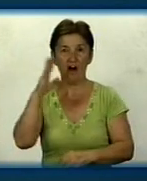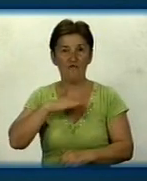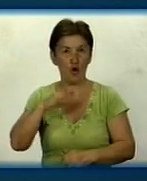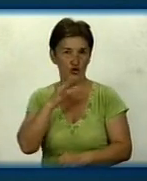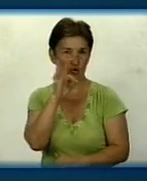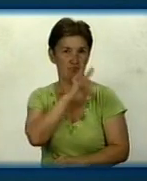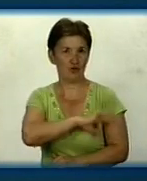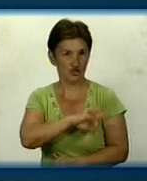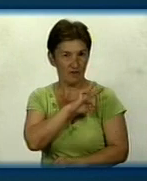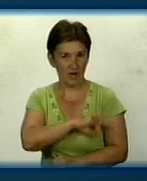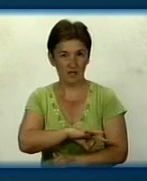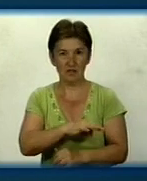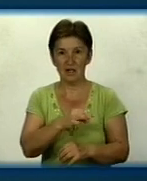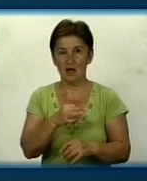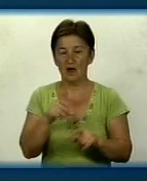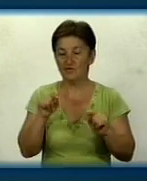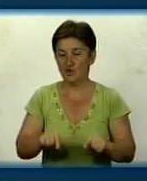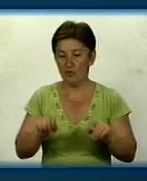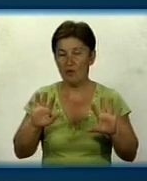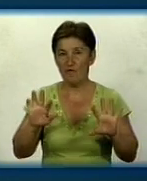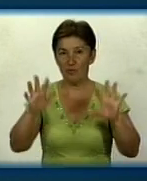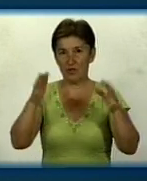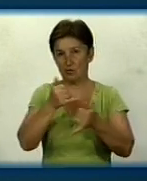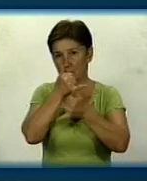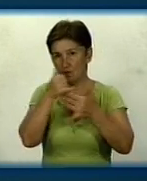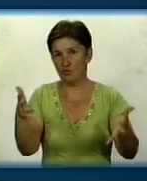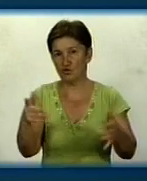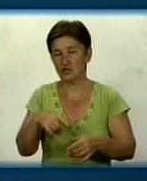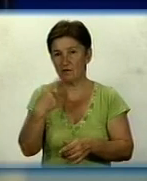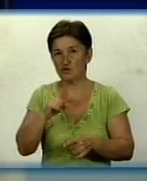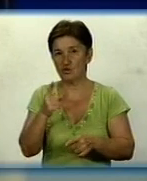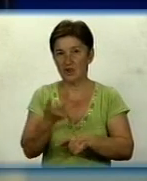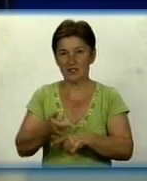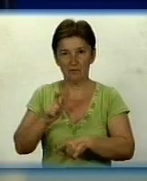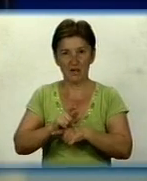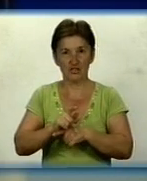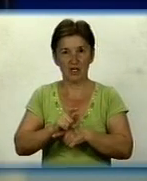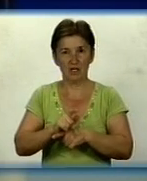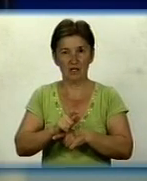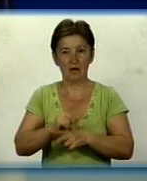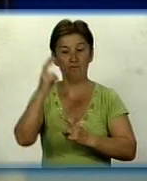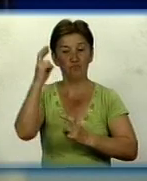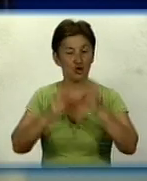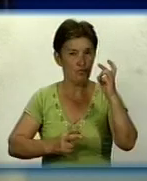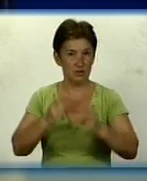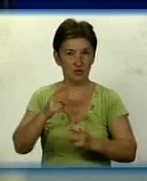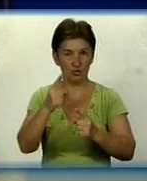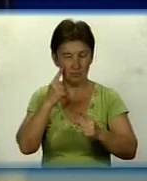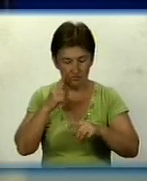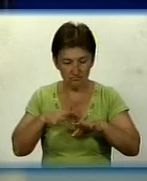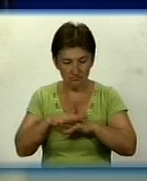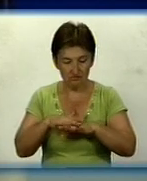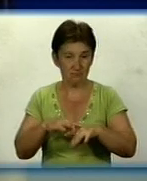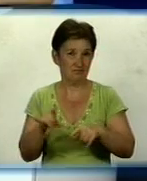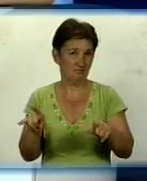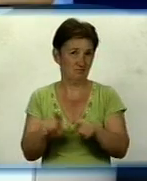Більше того, не можна в цьому випадку говорити про те, що збільшує споживання промисловість, адже, в принципі, ми аналізували, промисловість на